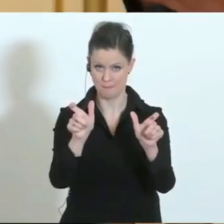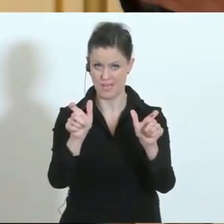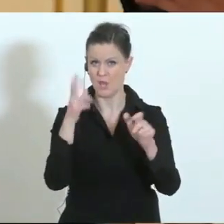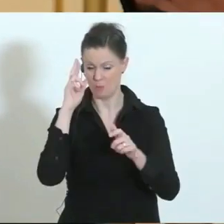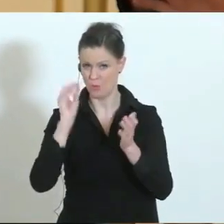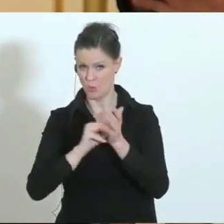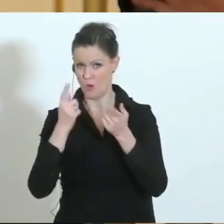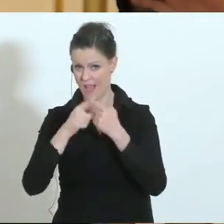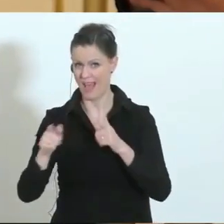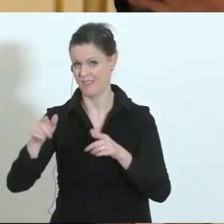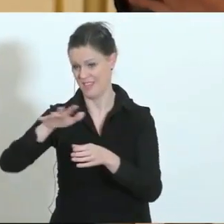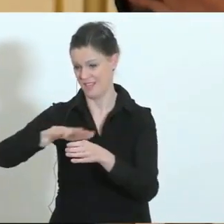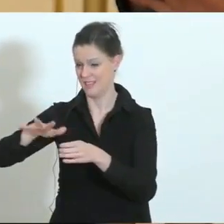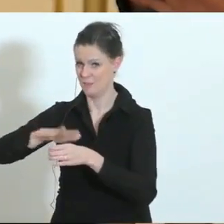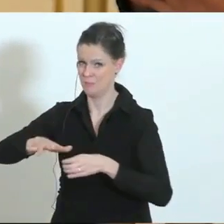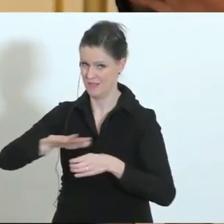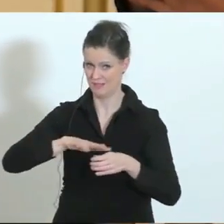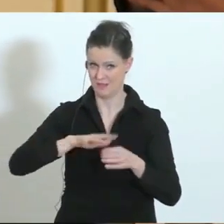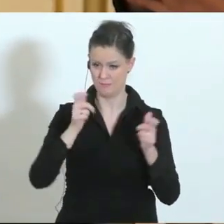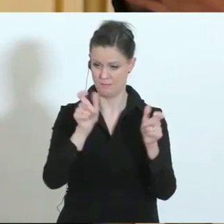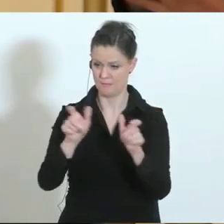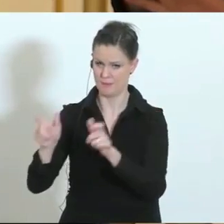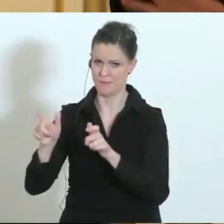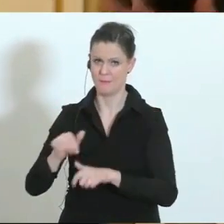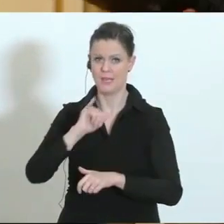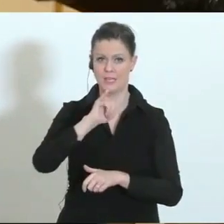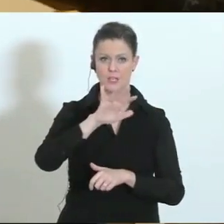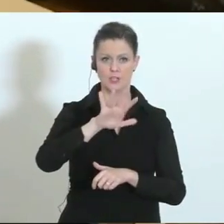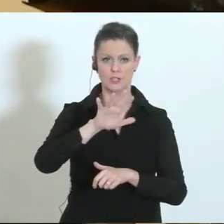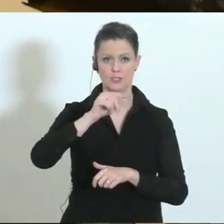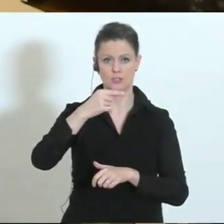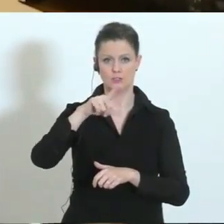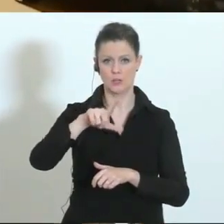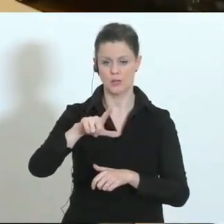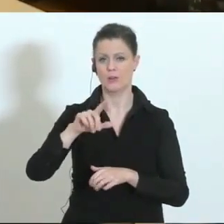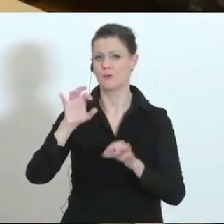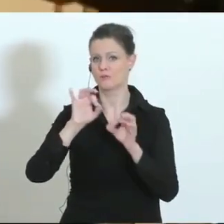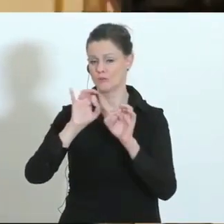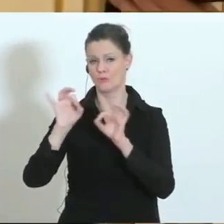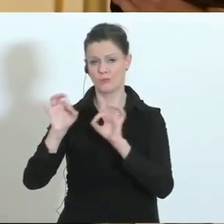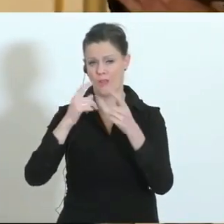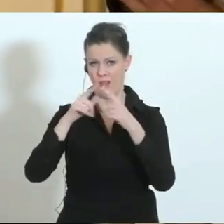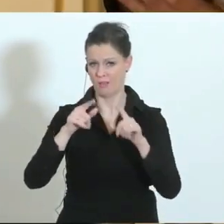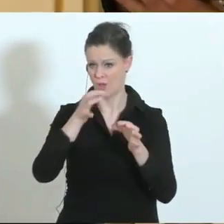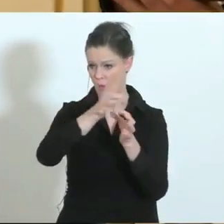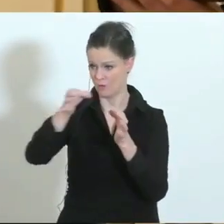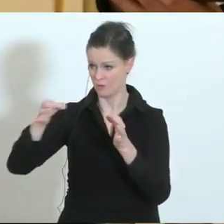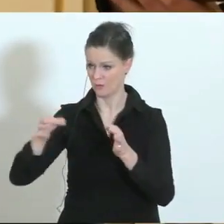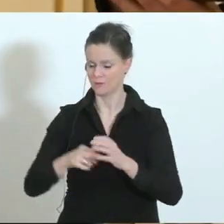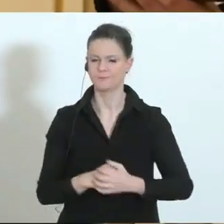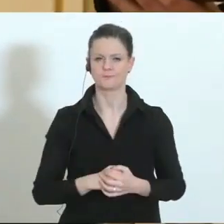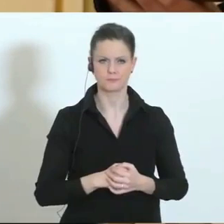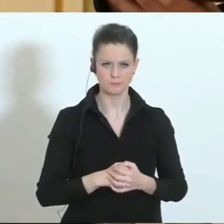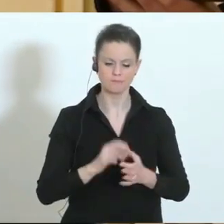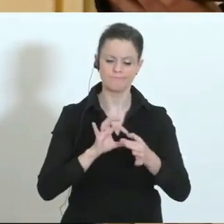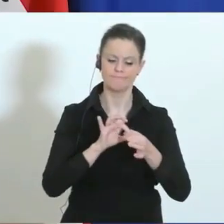noch abgeriegelt werden, so wie man das bei Ischgl, St. Anton und jetzt am Arlberg gemacht hat? Danke. Zunächst zum Korridor.